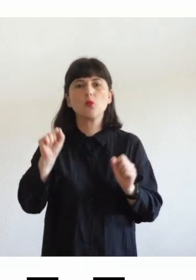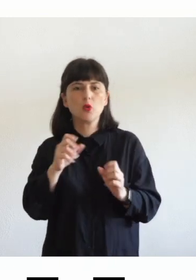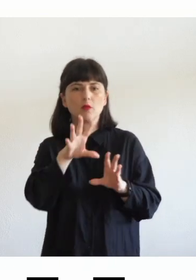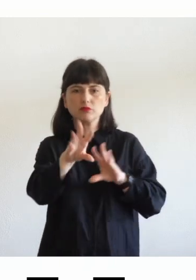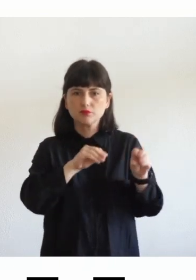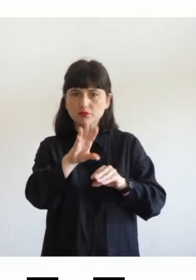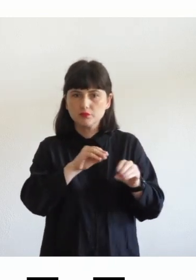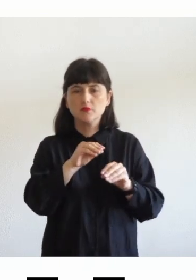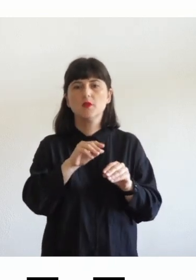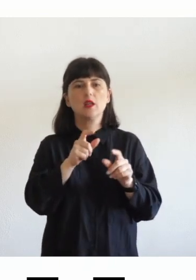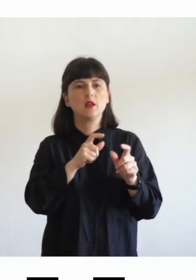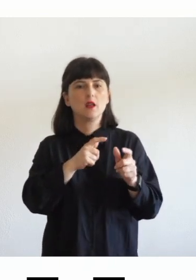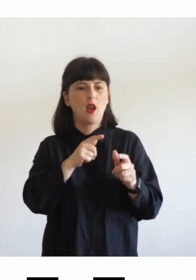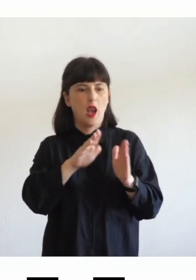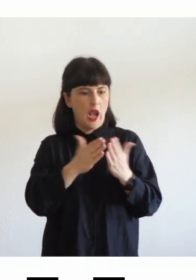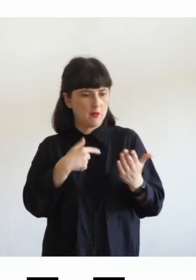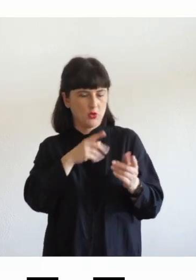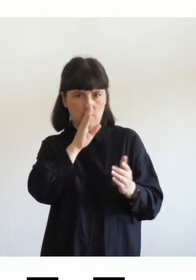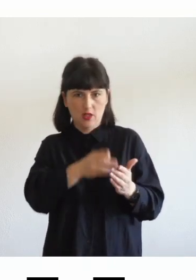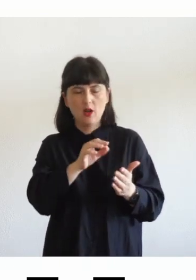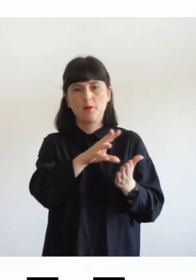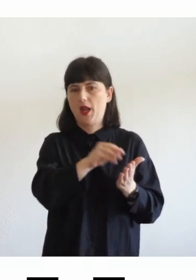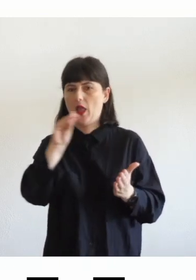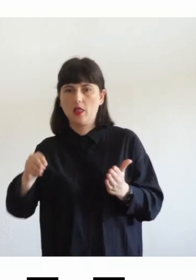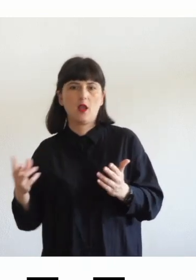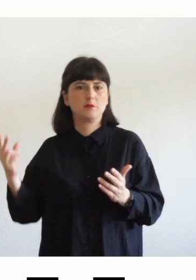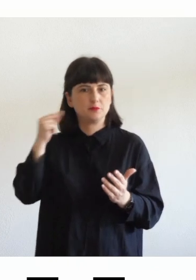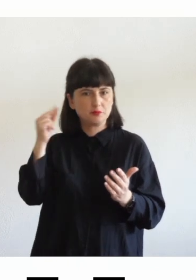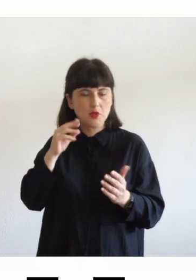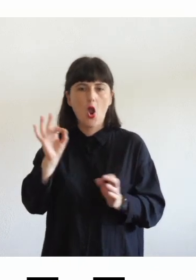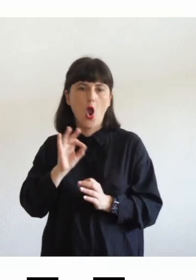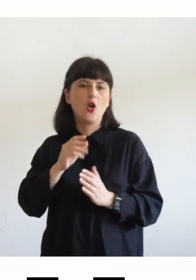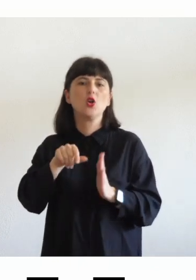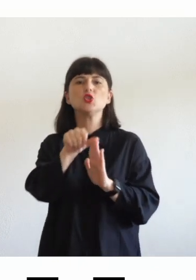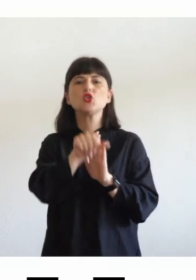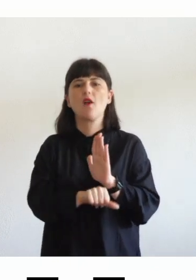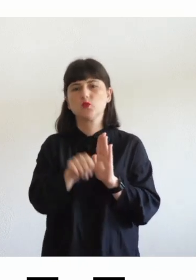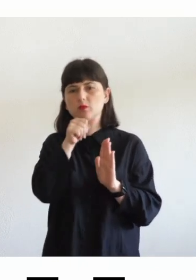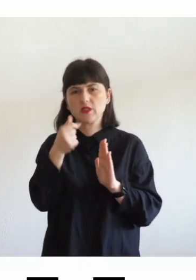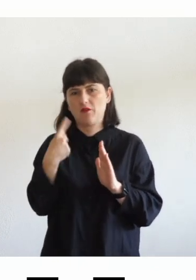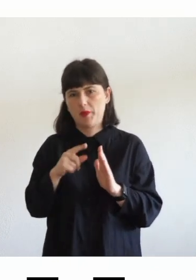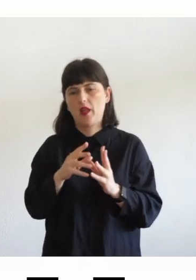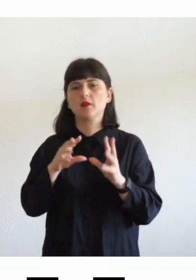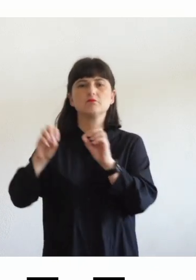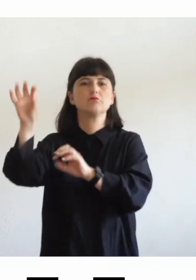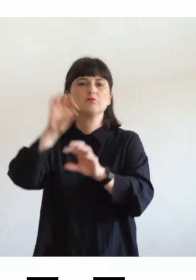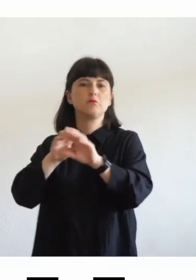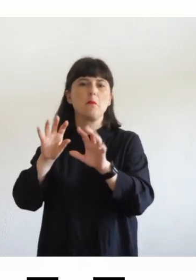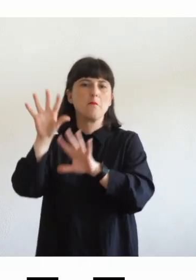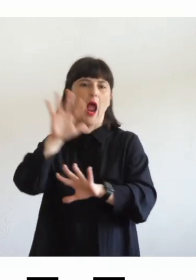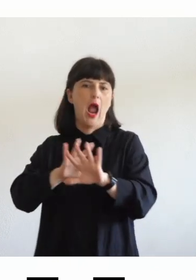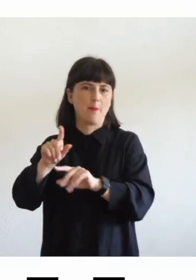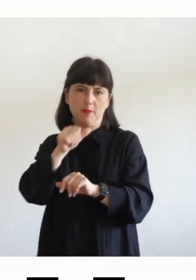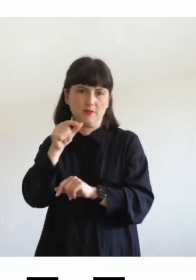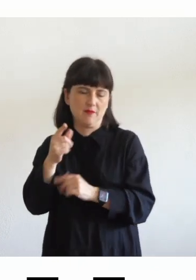con il libro con i programmi di sintesi vocale e con i software che mi servono per creare le mappe per lo studio e tutto